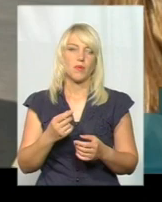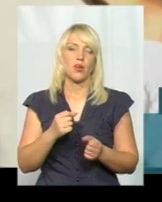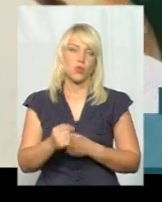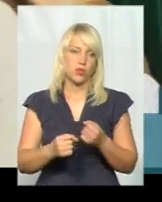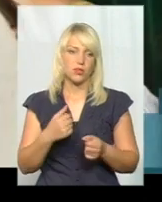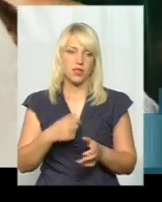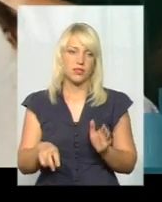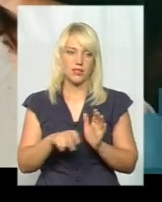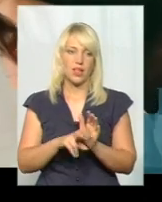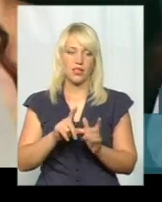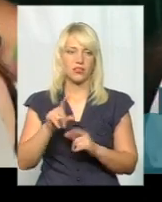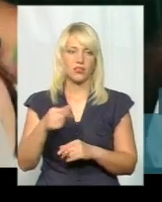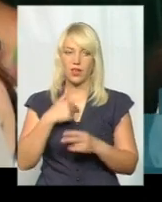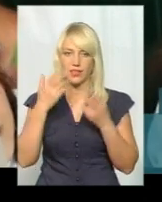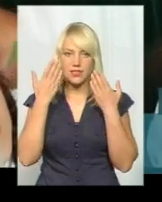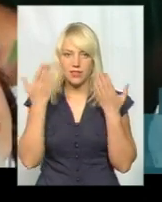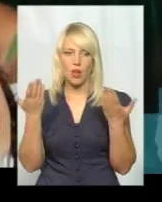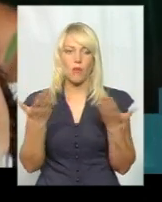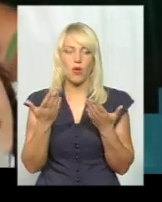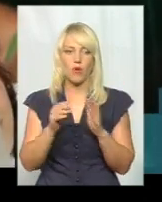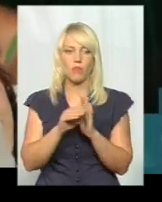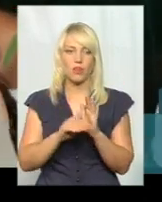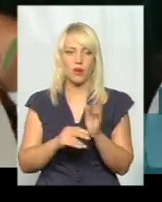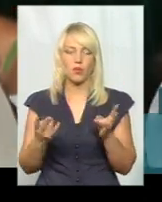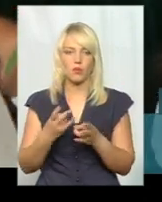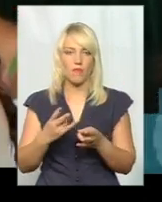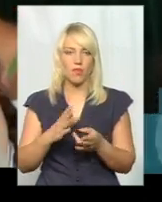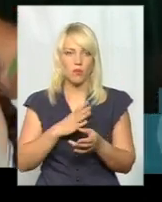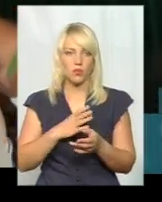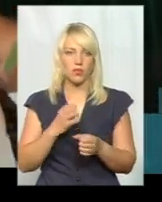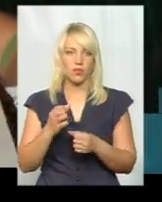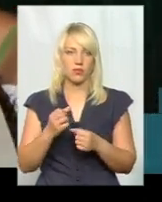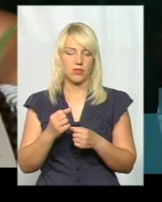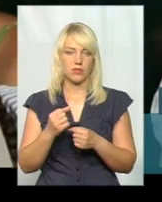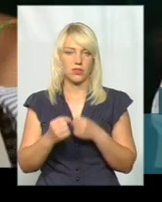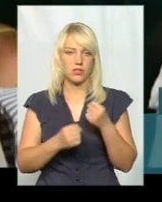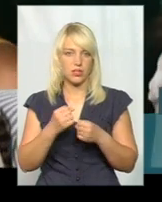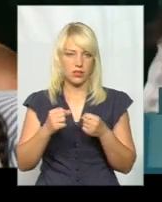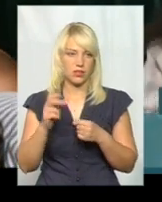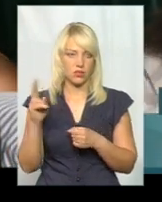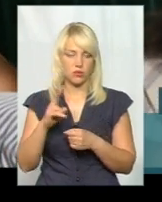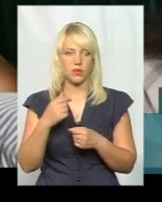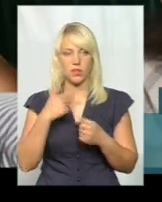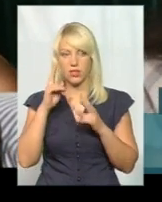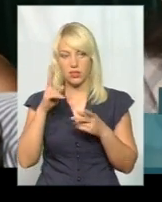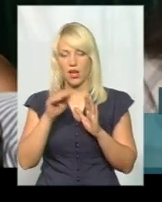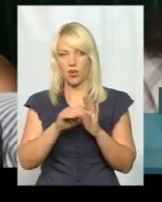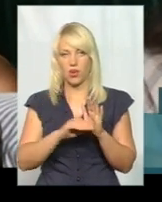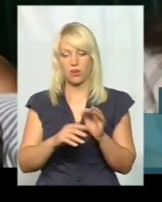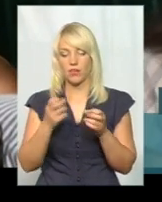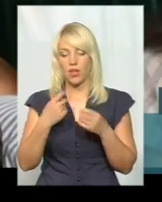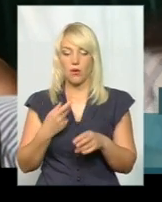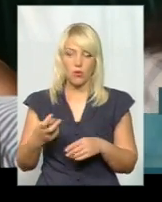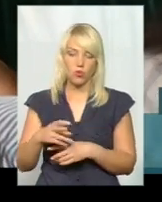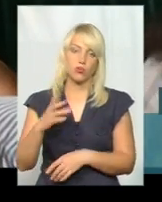їду. Я навіть не знаю, по якому графіку він має ходити. Ми не знаємо графіка. Ми приходимо, чекаємо, що нам